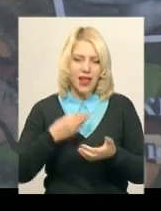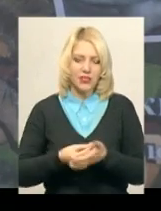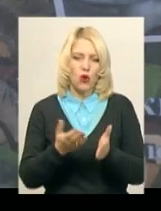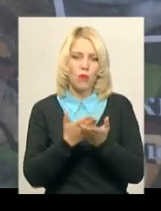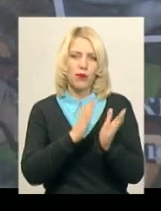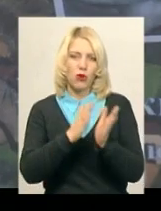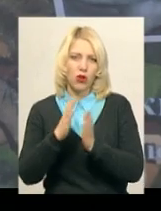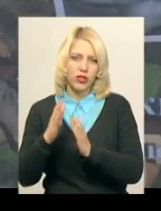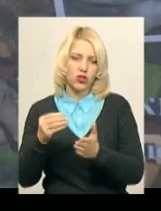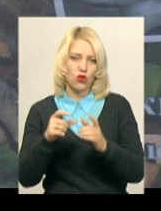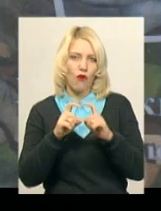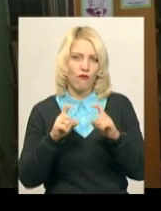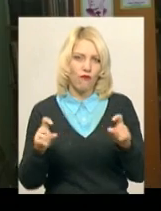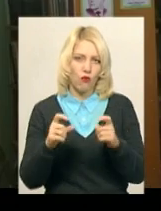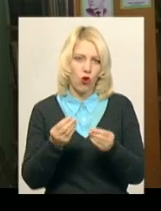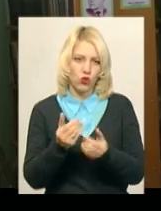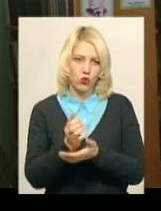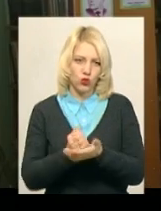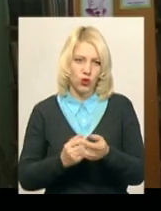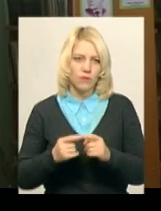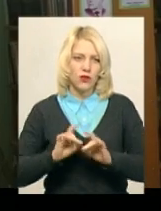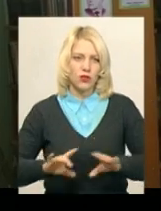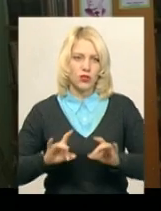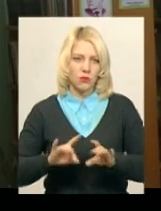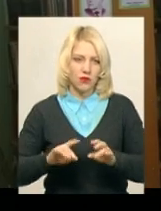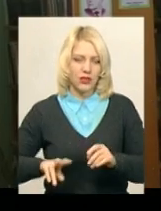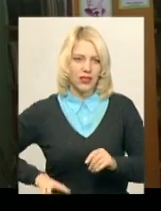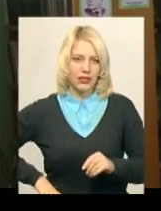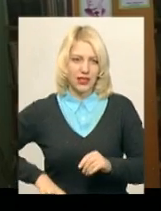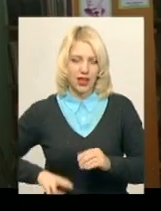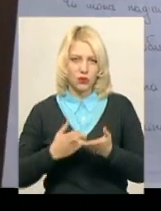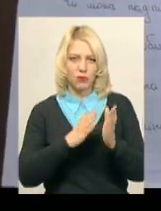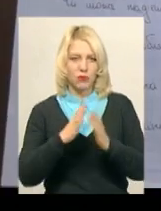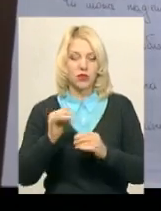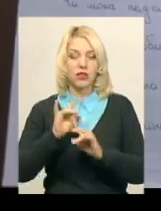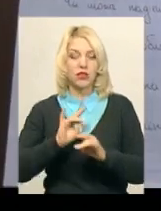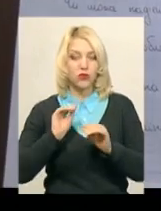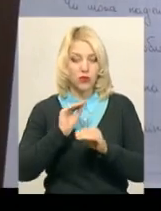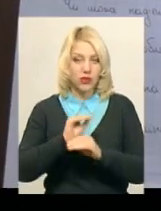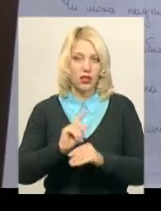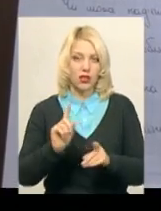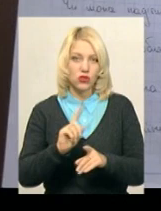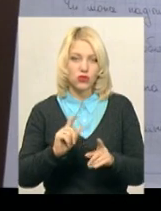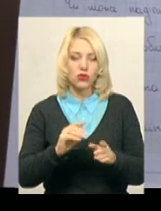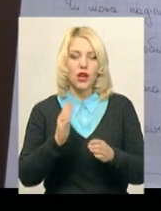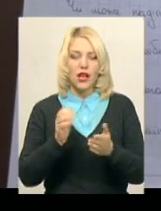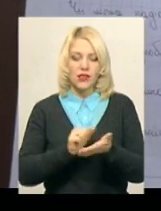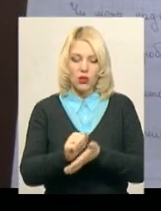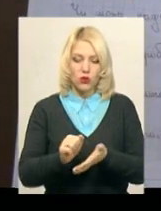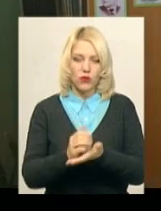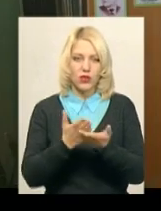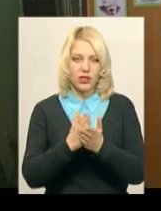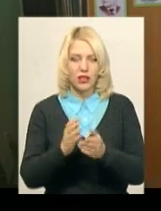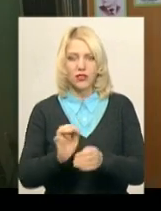розповідає директор централізованої ярмолинецької бібліотечної системи Олена Слободян. То додає, надруковані книги розподіляють до бібліотек